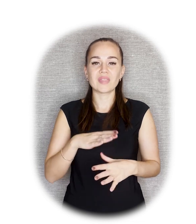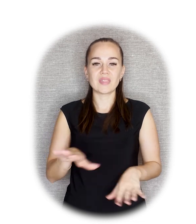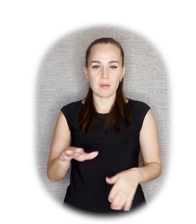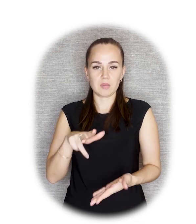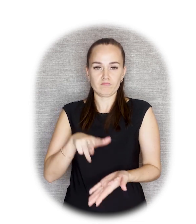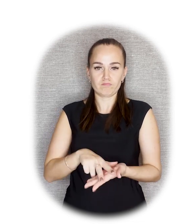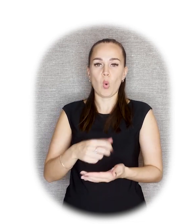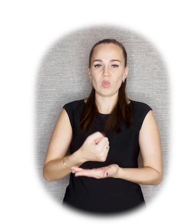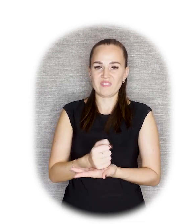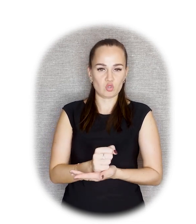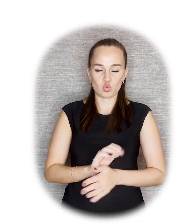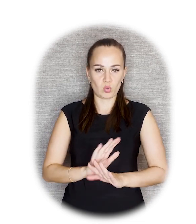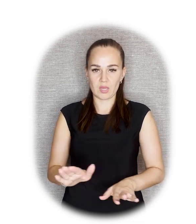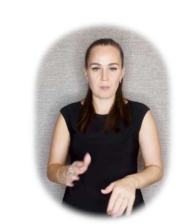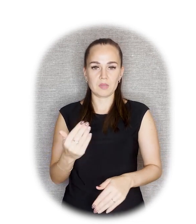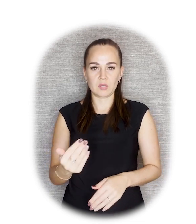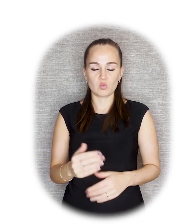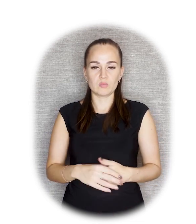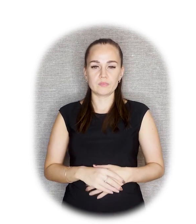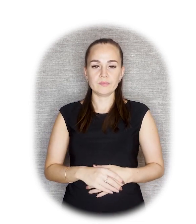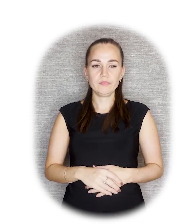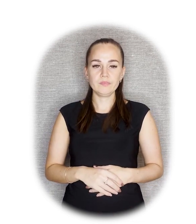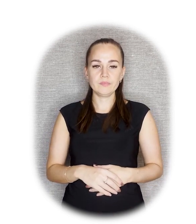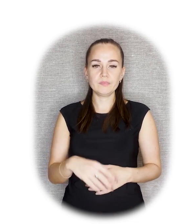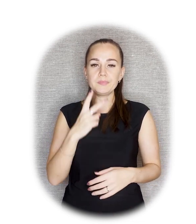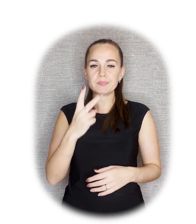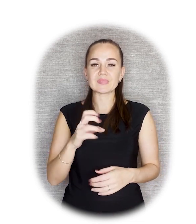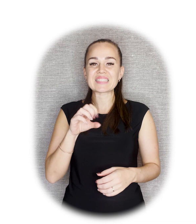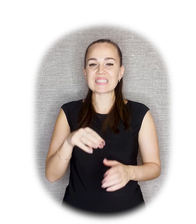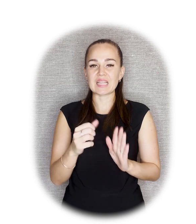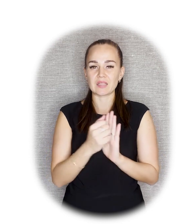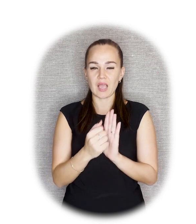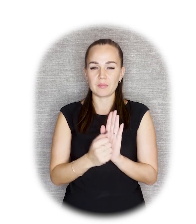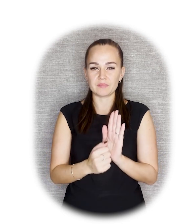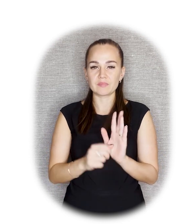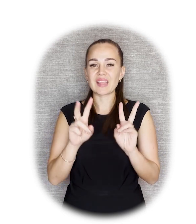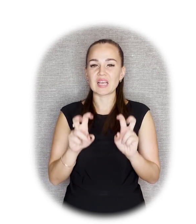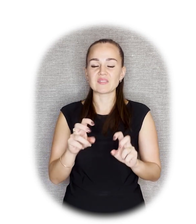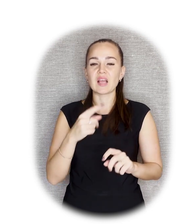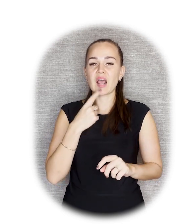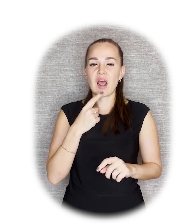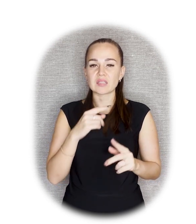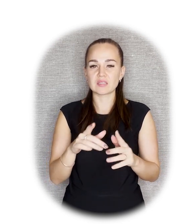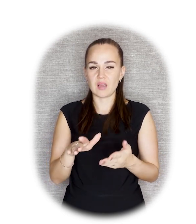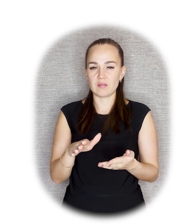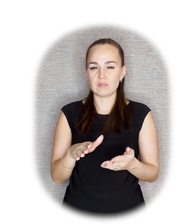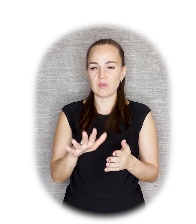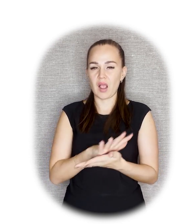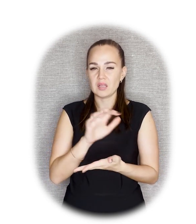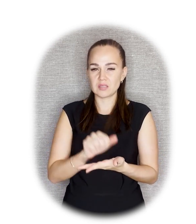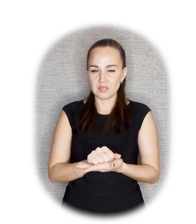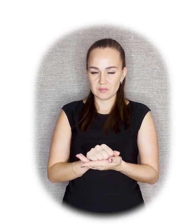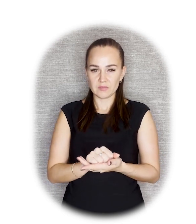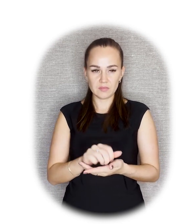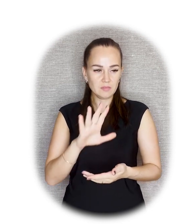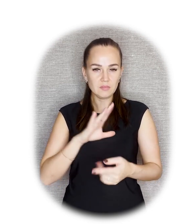он не был утвержден. Так, да, показываю вам статью в «Красной газете», потому что очень яркая статья вышла